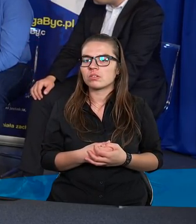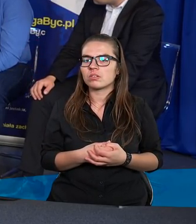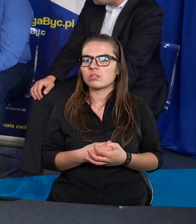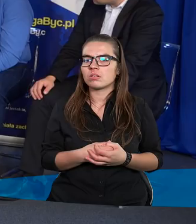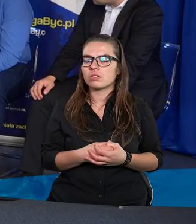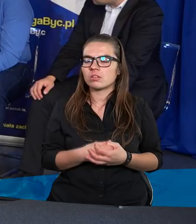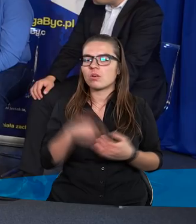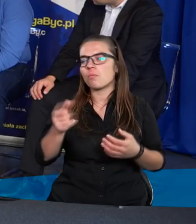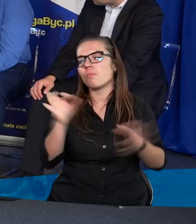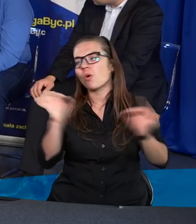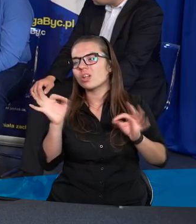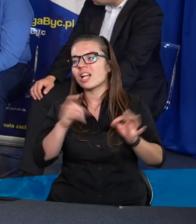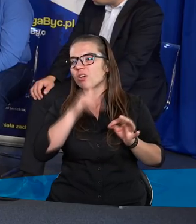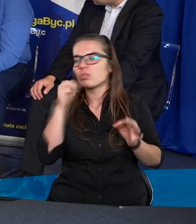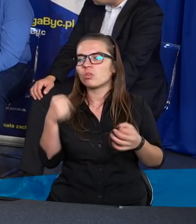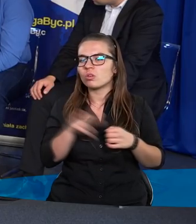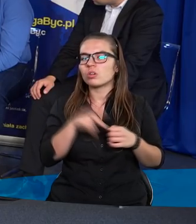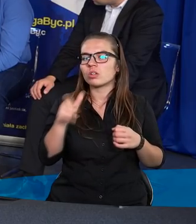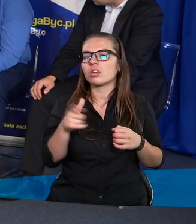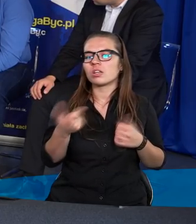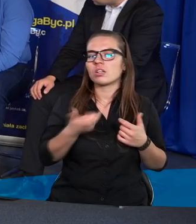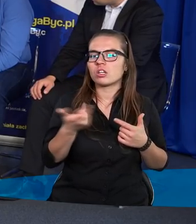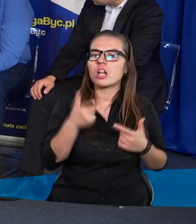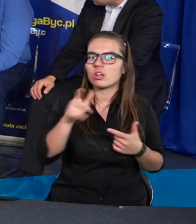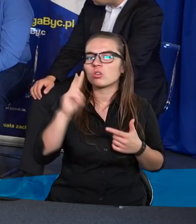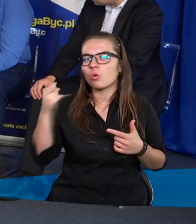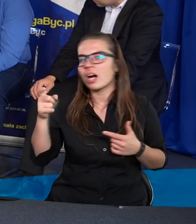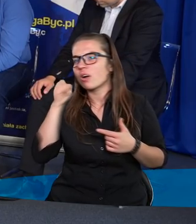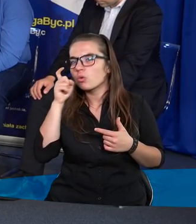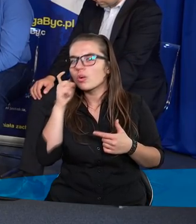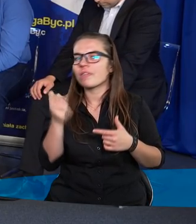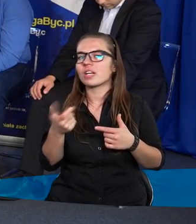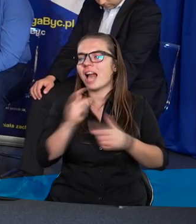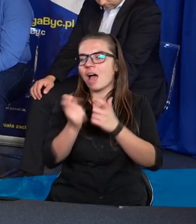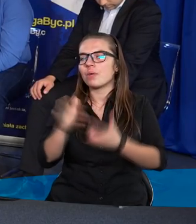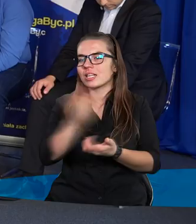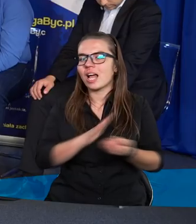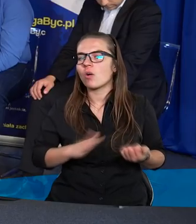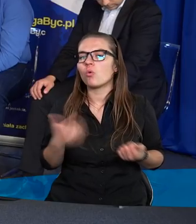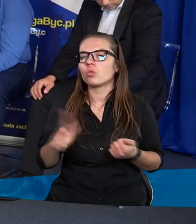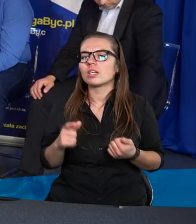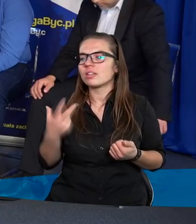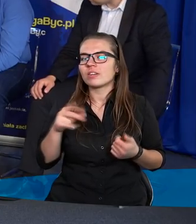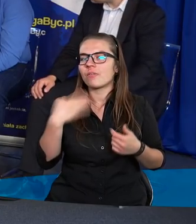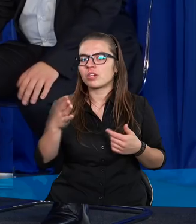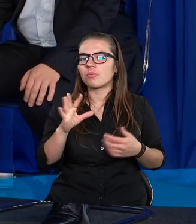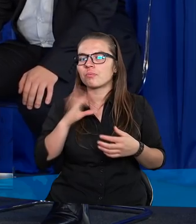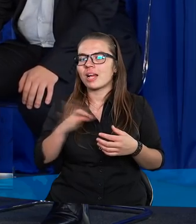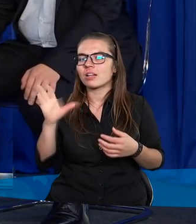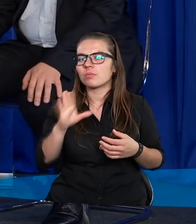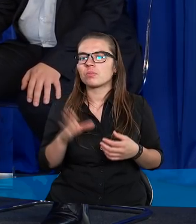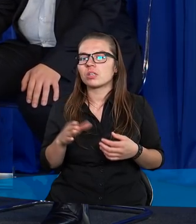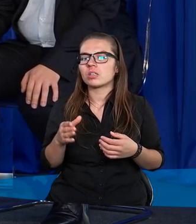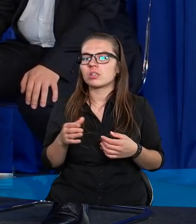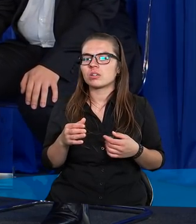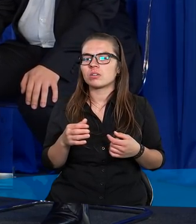taki brutalny, ludzie wycinają drugiego człowieka, cały naród, to nie był zamysł Pana Boga. Gdzie w